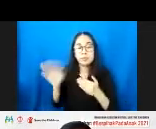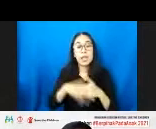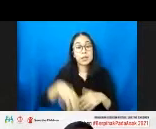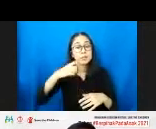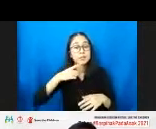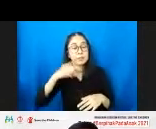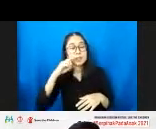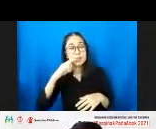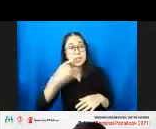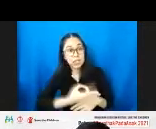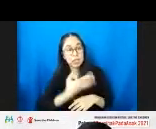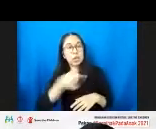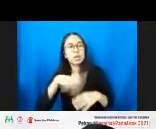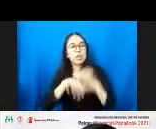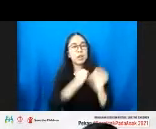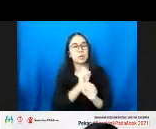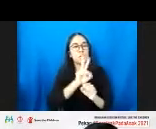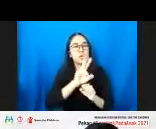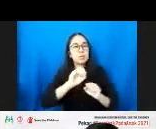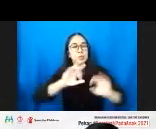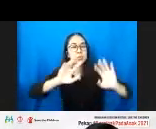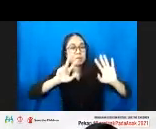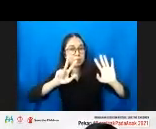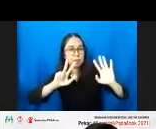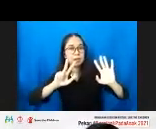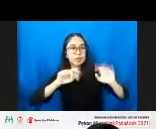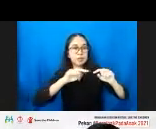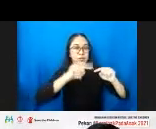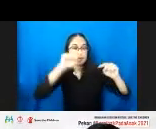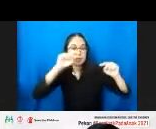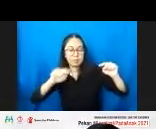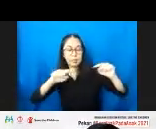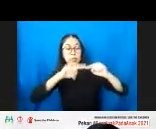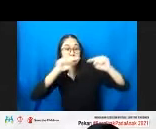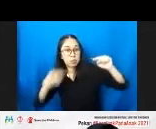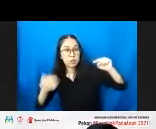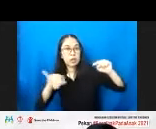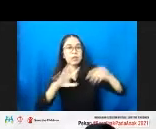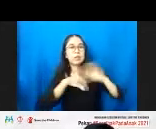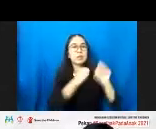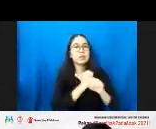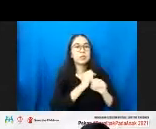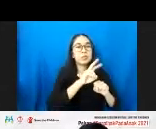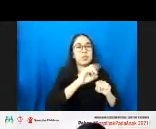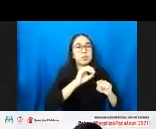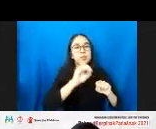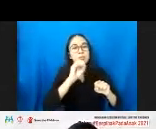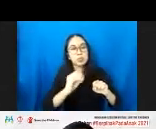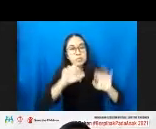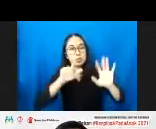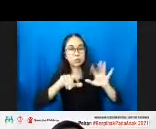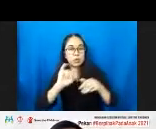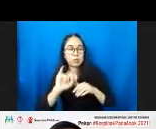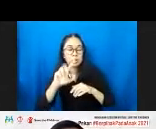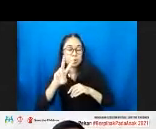tahun 2018, sudah menurun dari kuning dan merah 2007 dan 2013. Tetapi kalau kita lihat